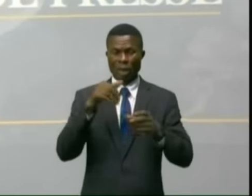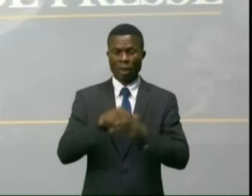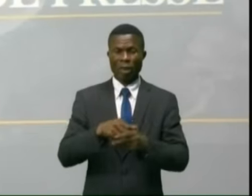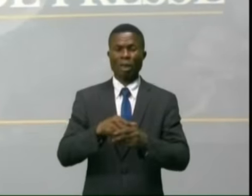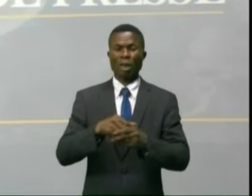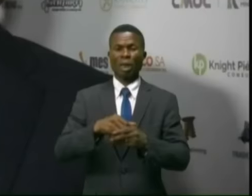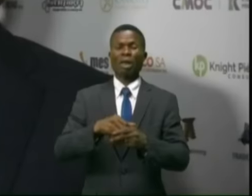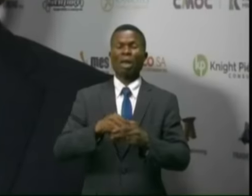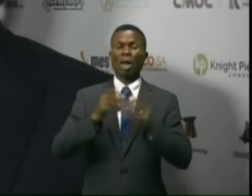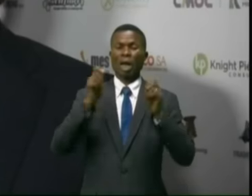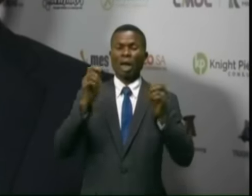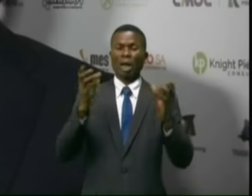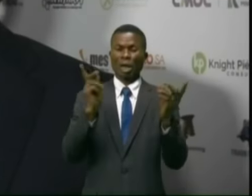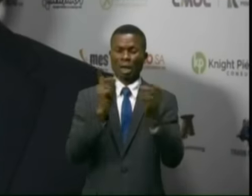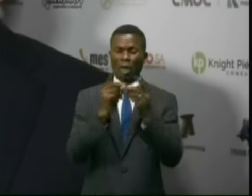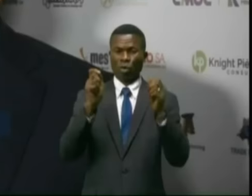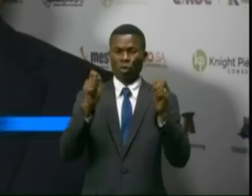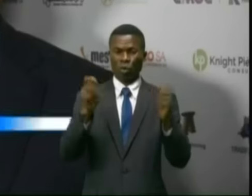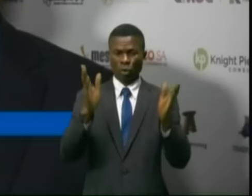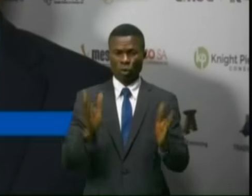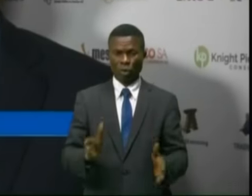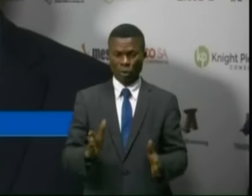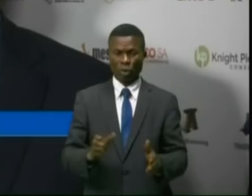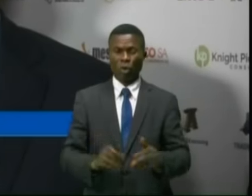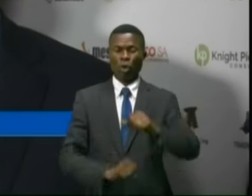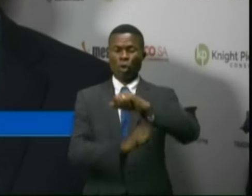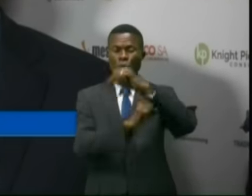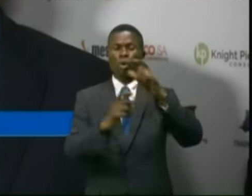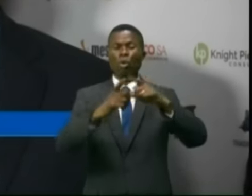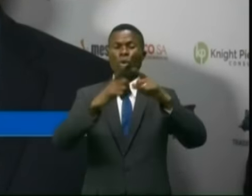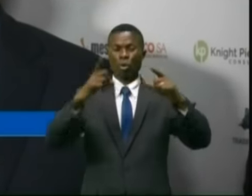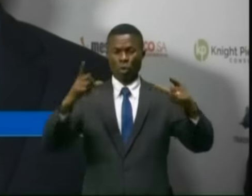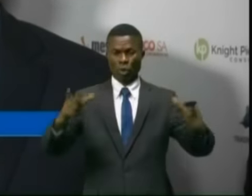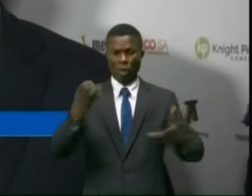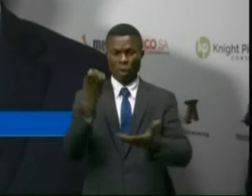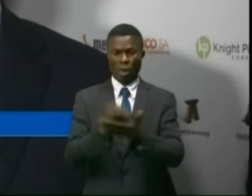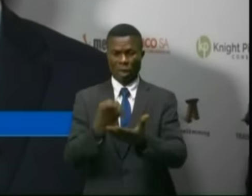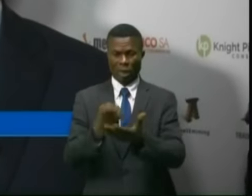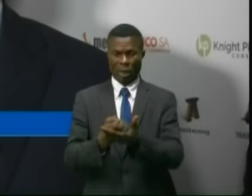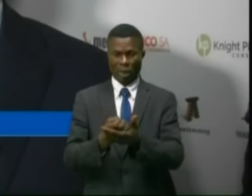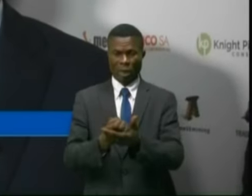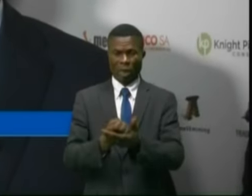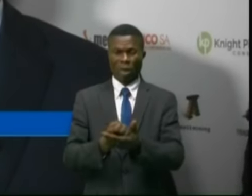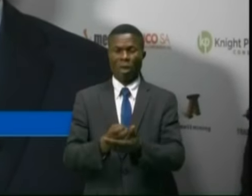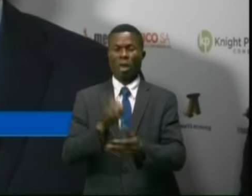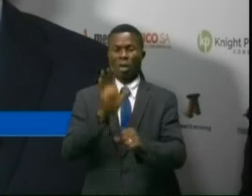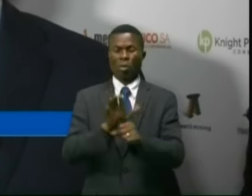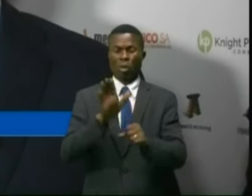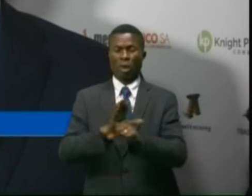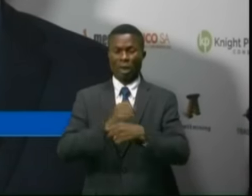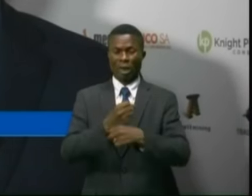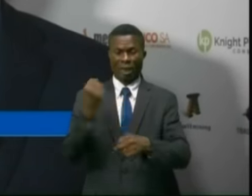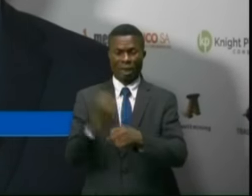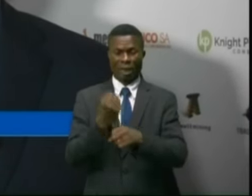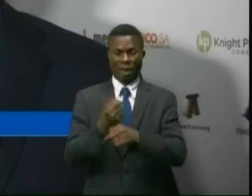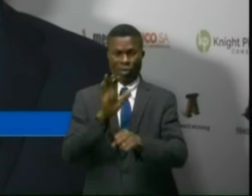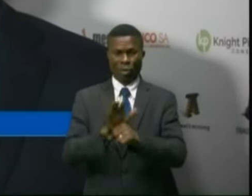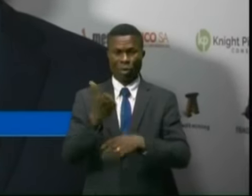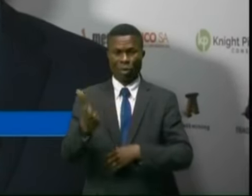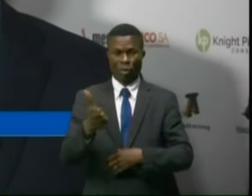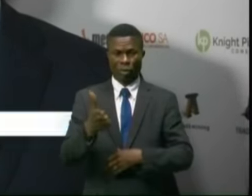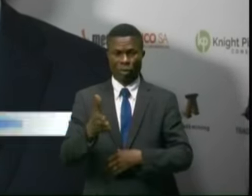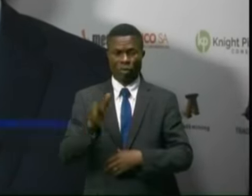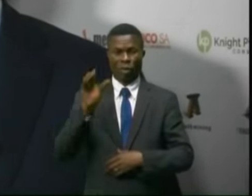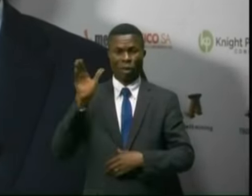conférence de presse. Il y aussi un grand pilier aujourd'hui et qui provoie de plusieurs emplois. La